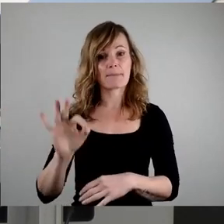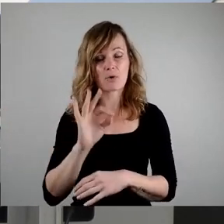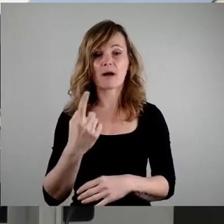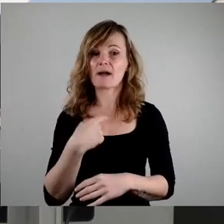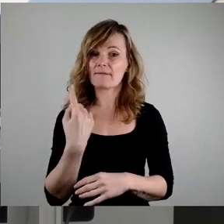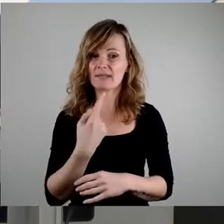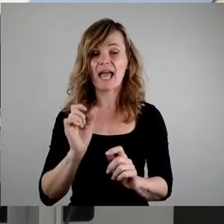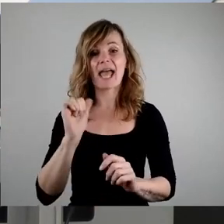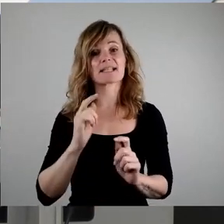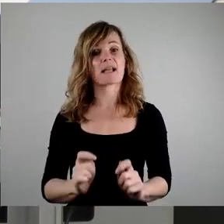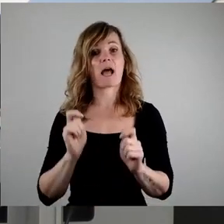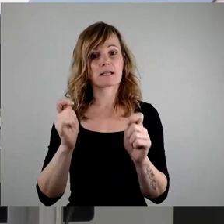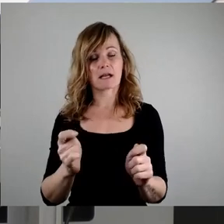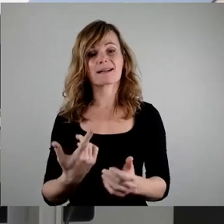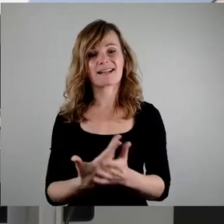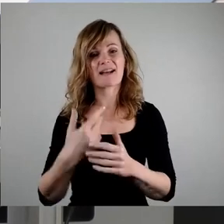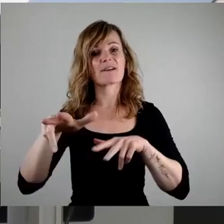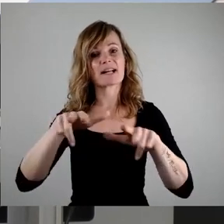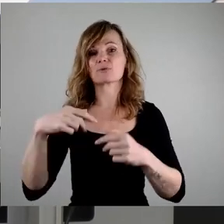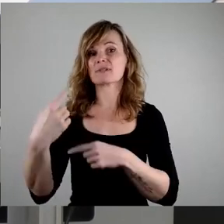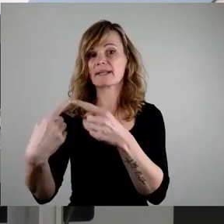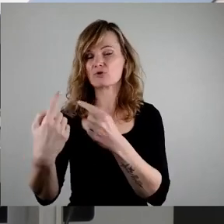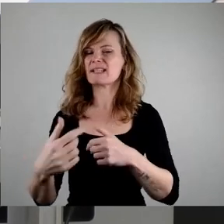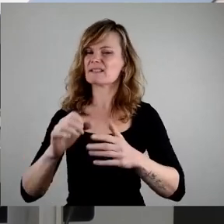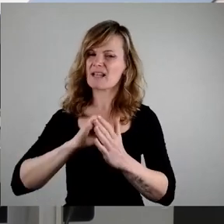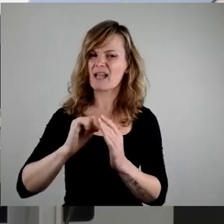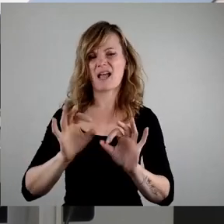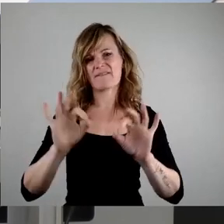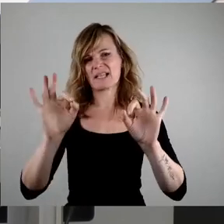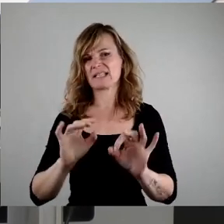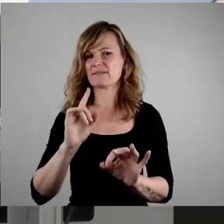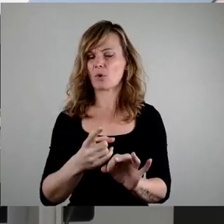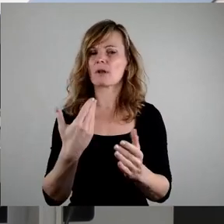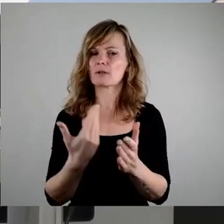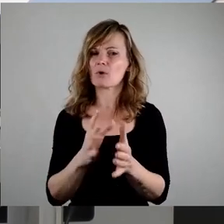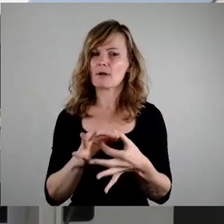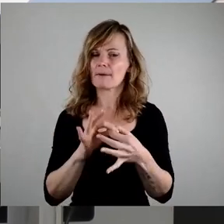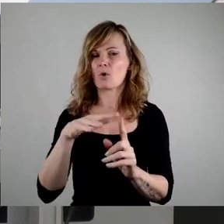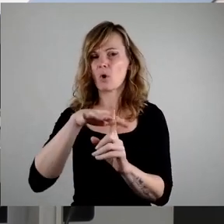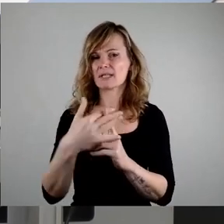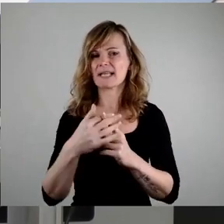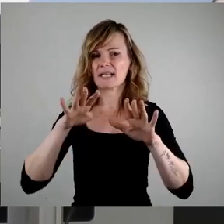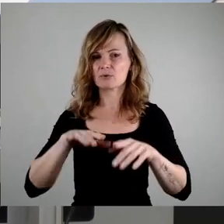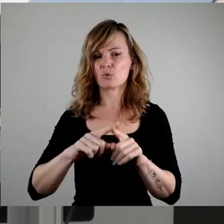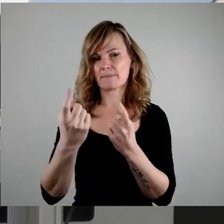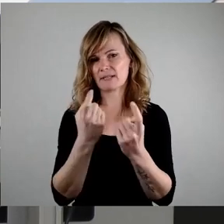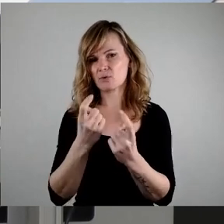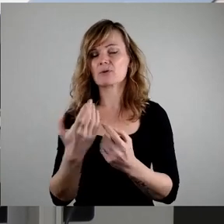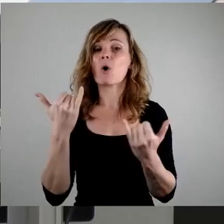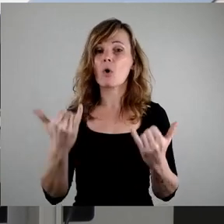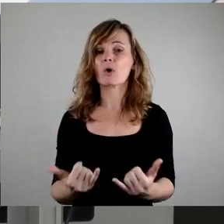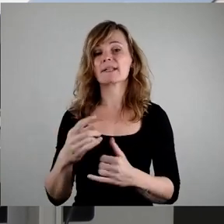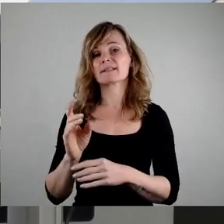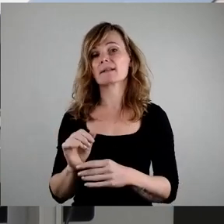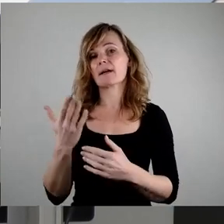Verwaltungsmanagement im Kontext Asyl und Migration ein, den wir ja heute in der Fassung des Ersetzungsantrags vom 6.9